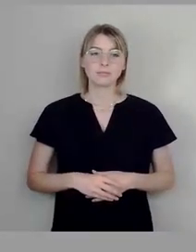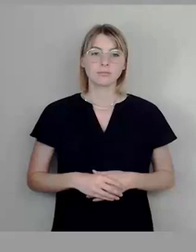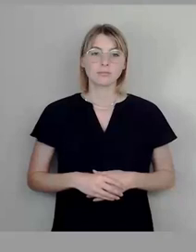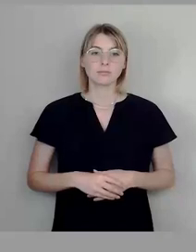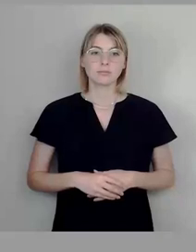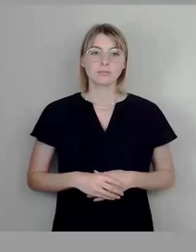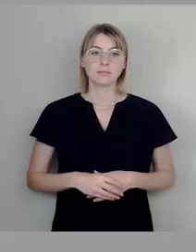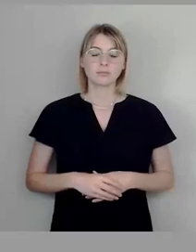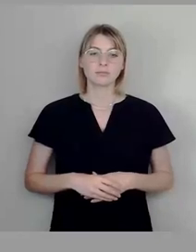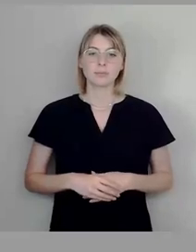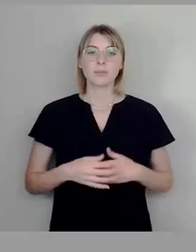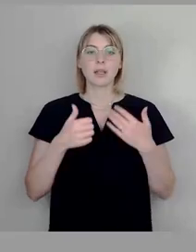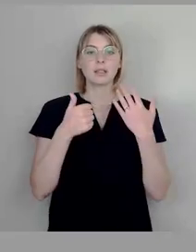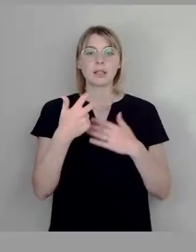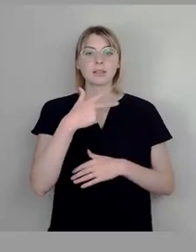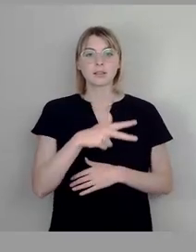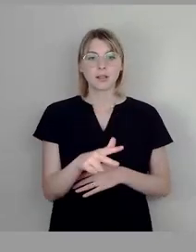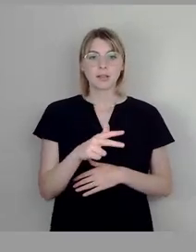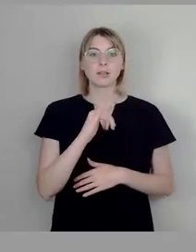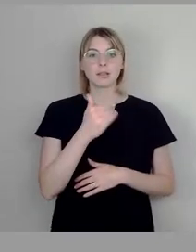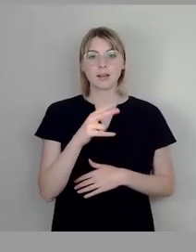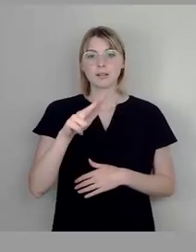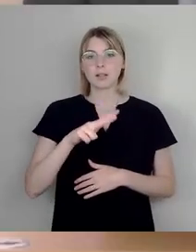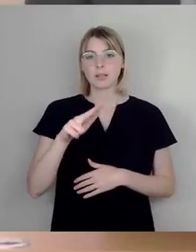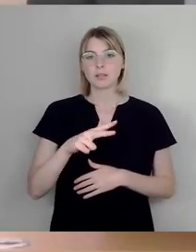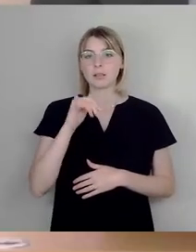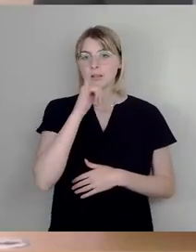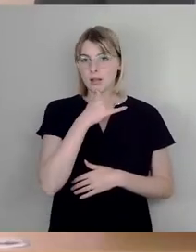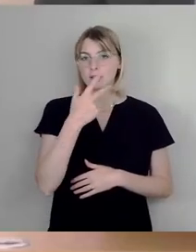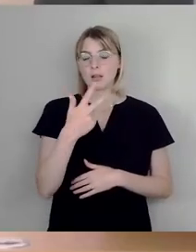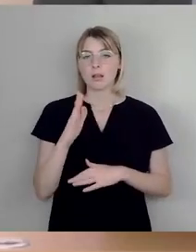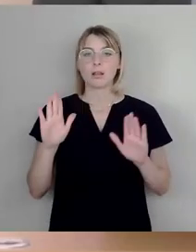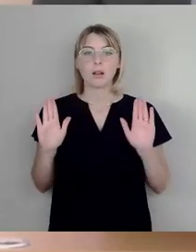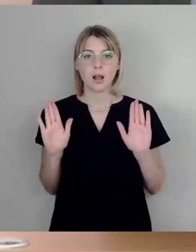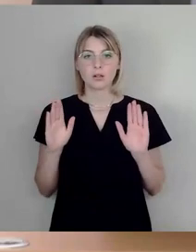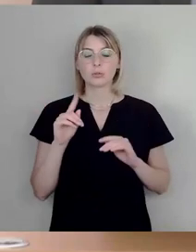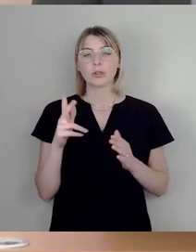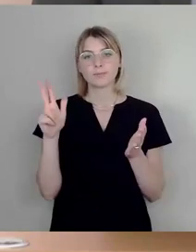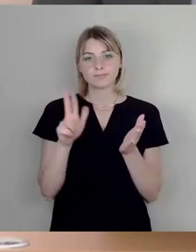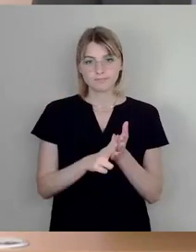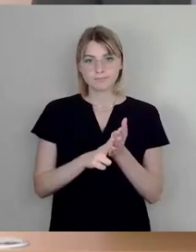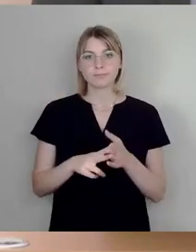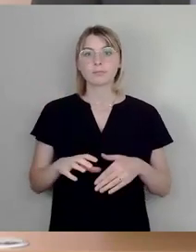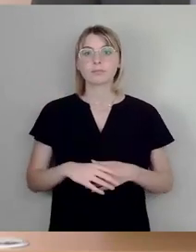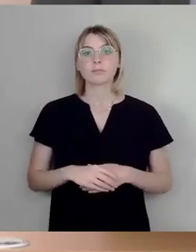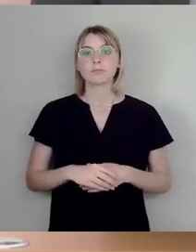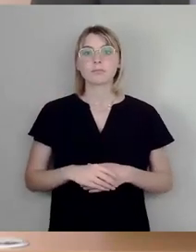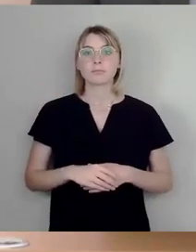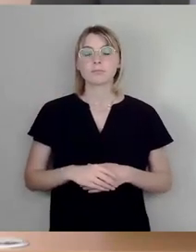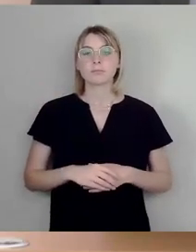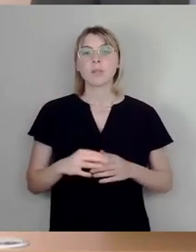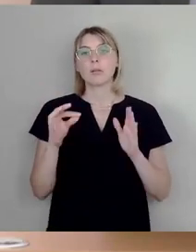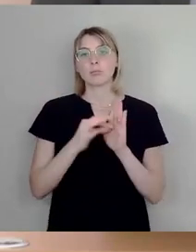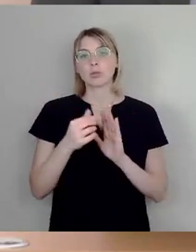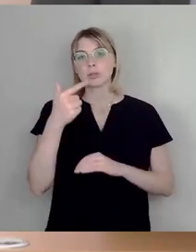Mit 36 Ja, 13 Nein, drei Enthaltungen so beschlossen. Und ich rufe Punkt 2 auf.